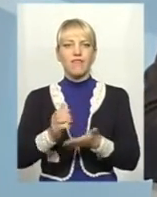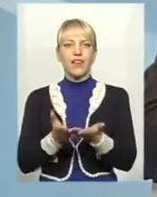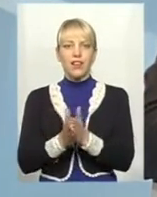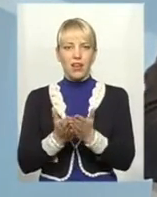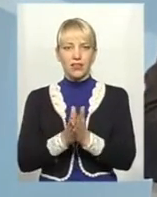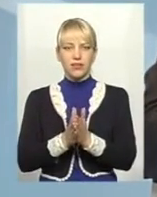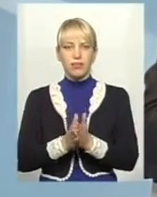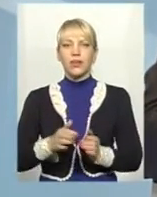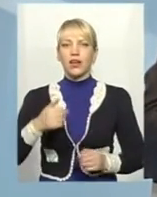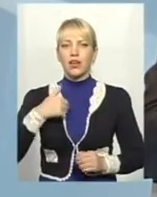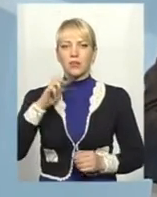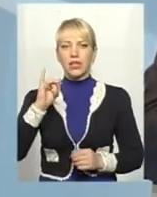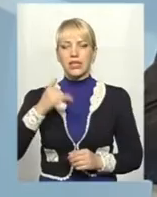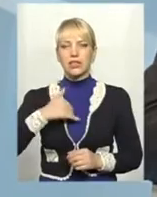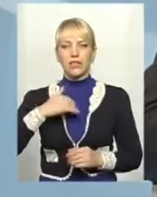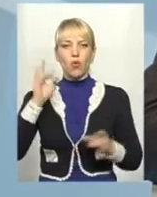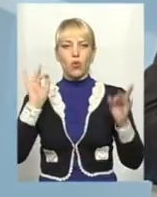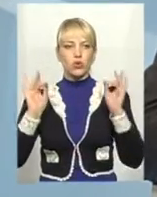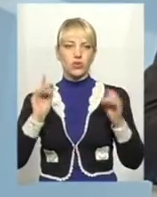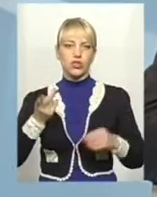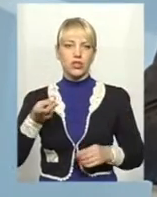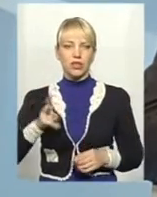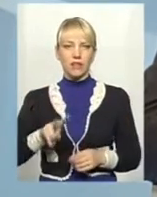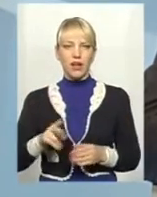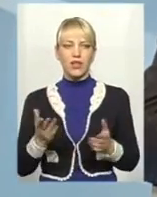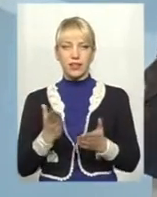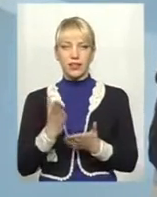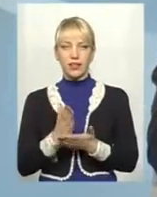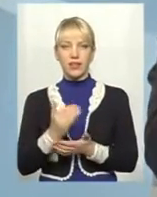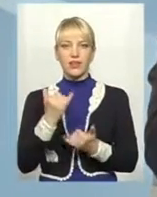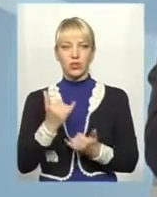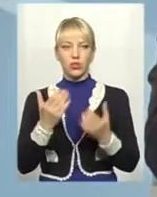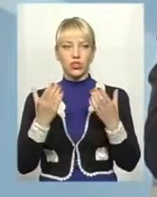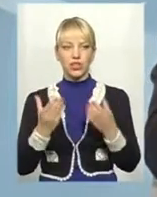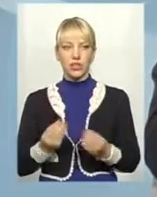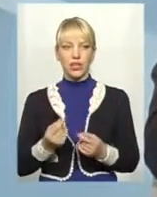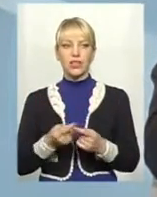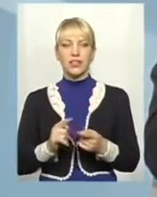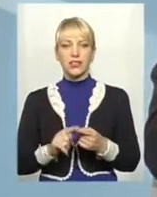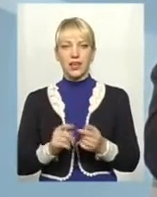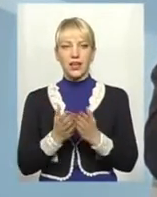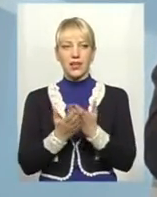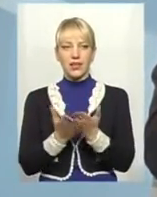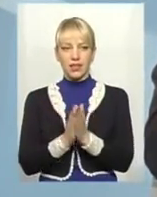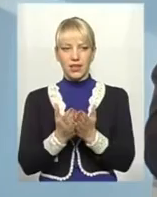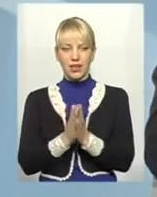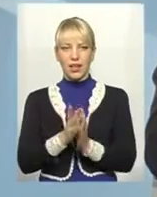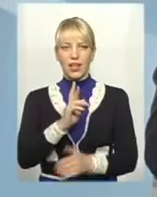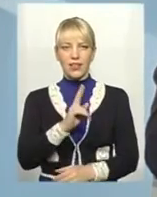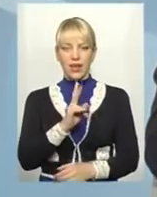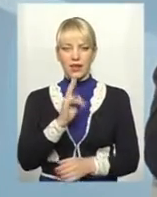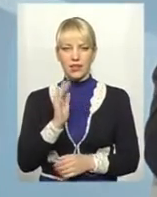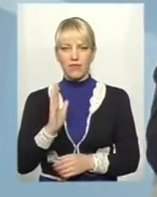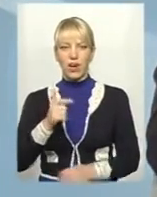хотів би озвучити два, які існують на сьогоднішній день. Це книга Яків